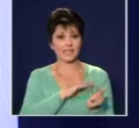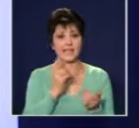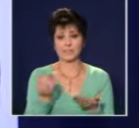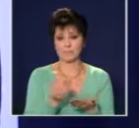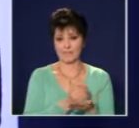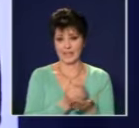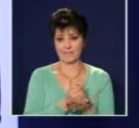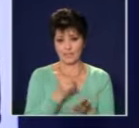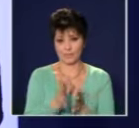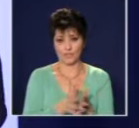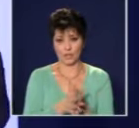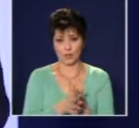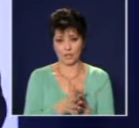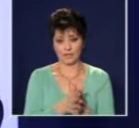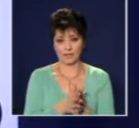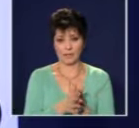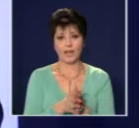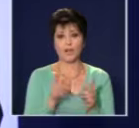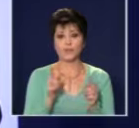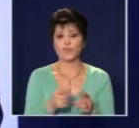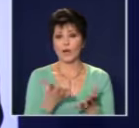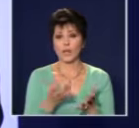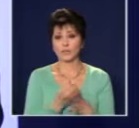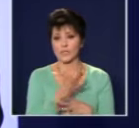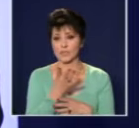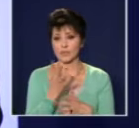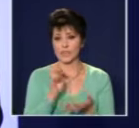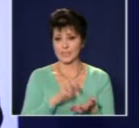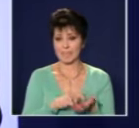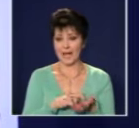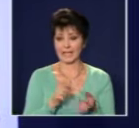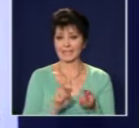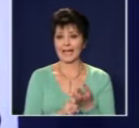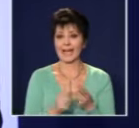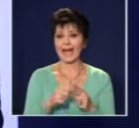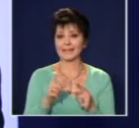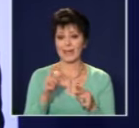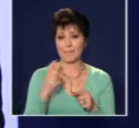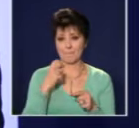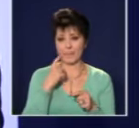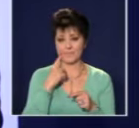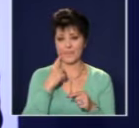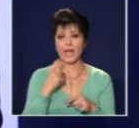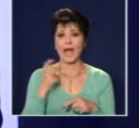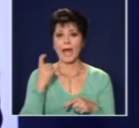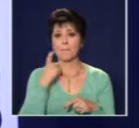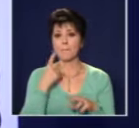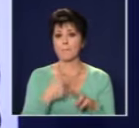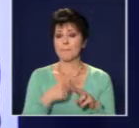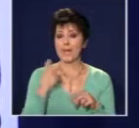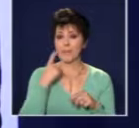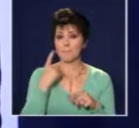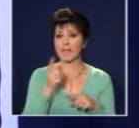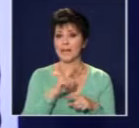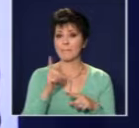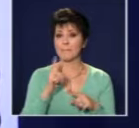спестяванистата на хората. Това, което се случи с КАТЕБ се случи, защото нито БНБ си беше на мястото, нито